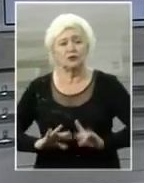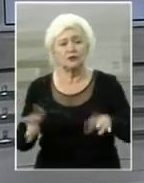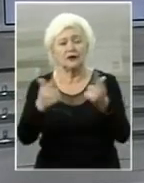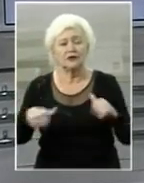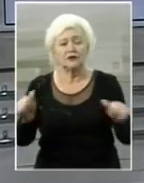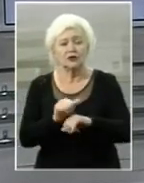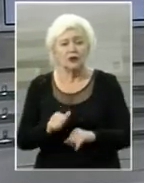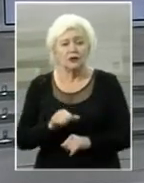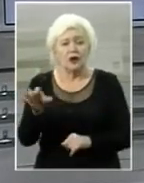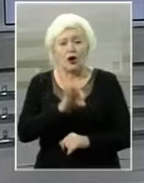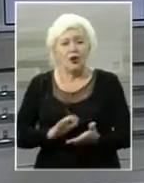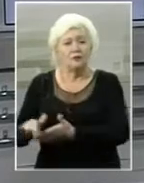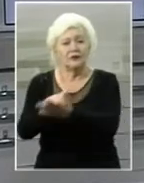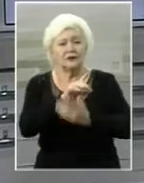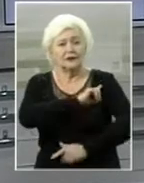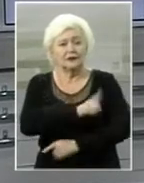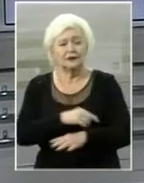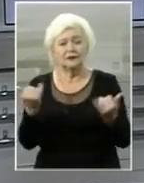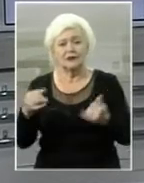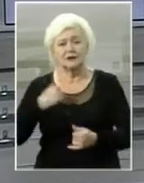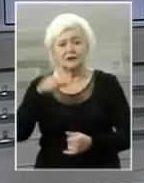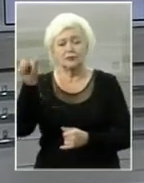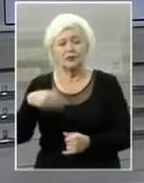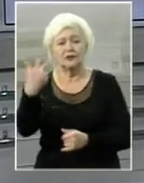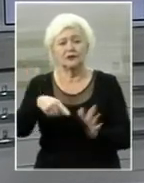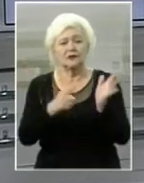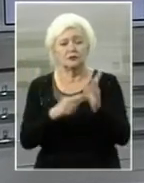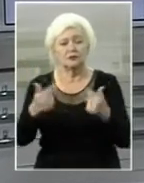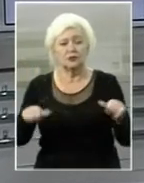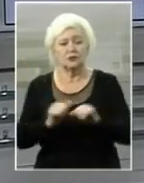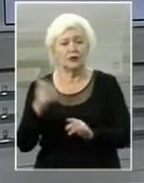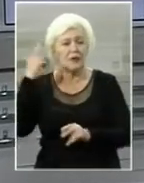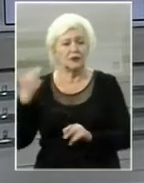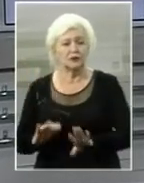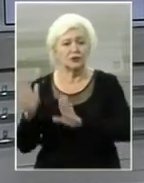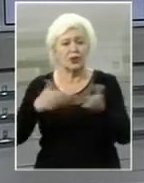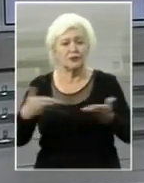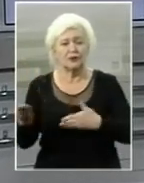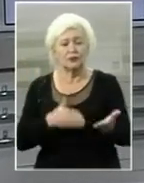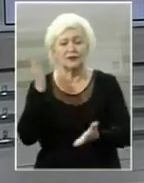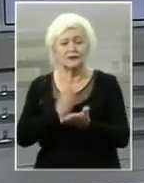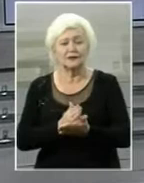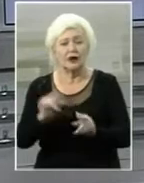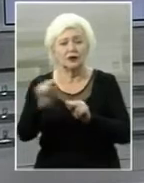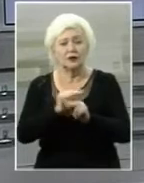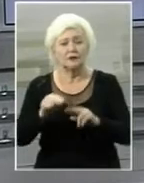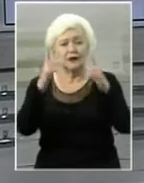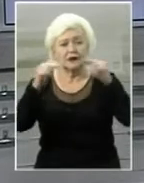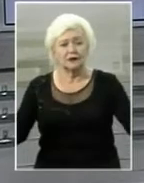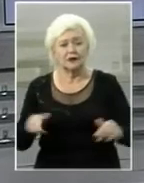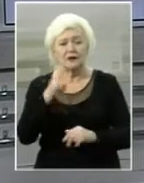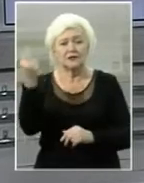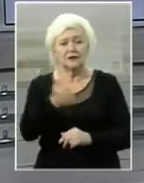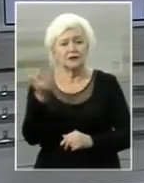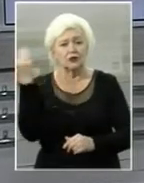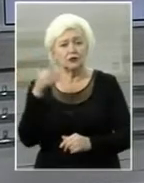зоні операції об'єднаних сил. Зараз боєць 36-ї бригади морської піхоти знаходиться на лікуванні у Дніпрі. Два тижні